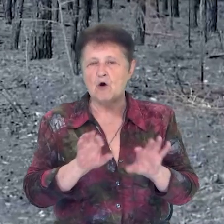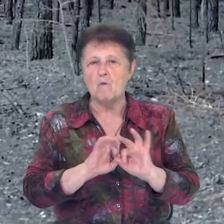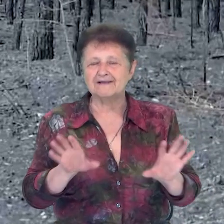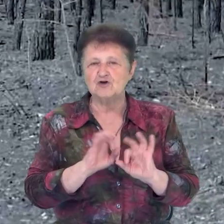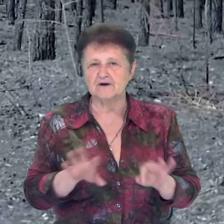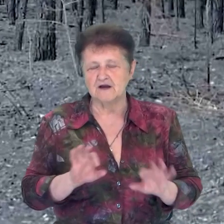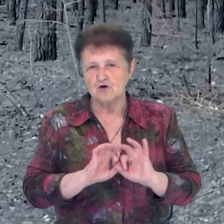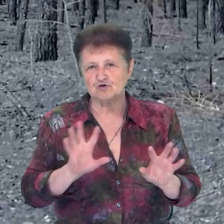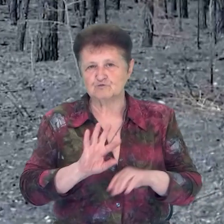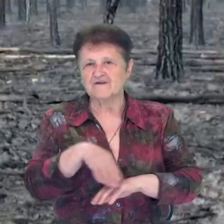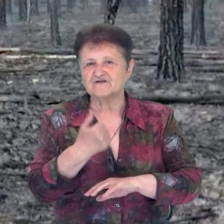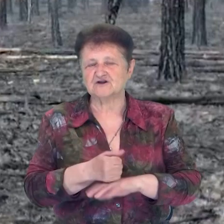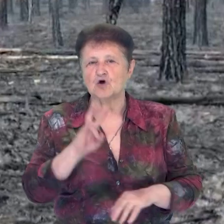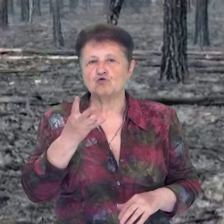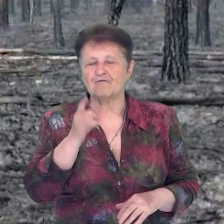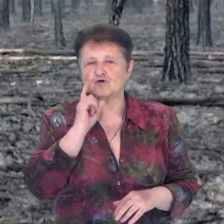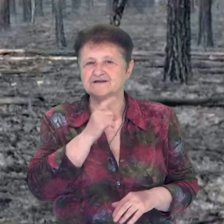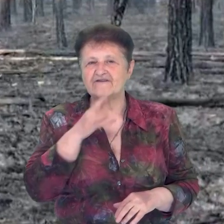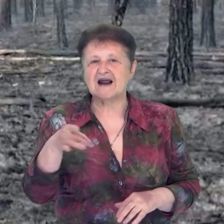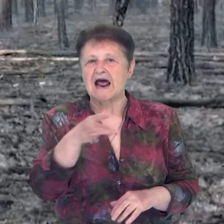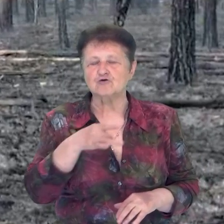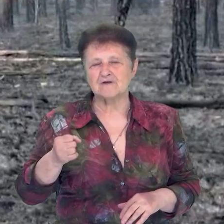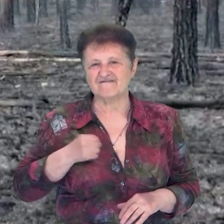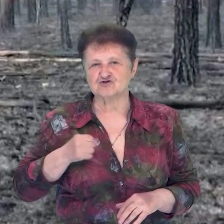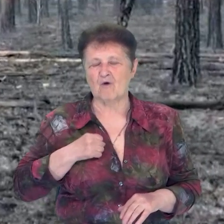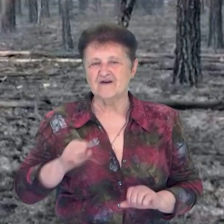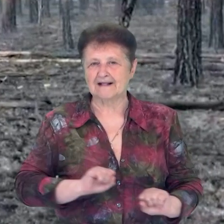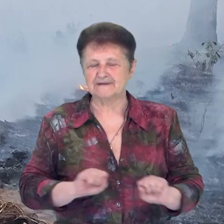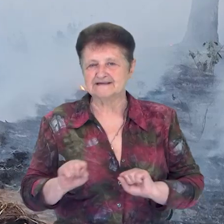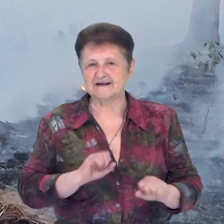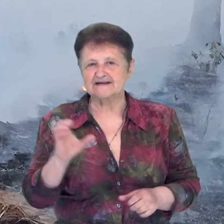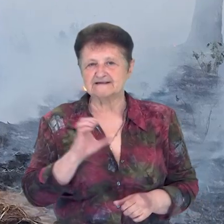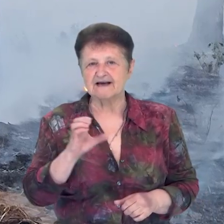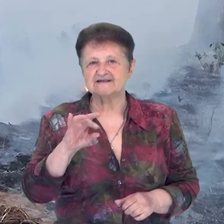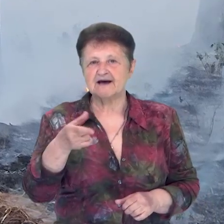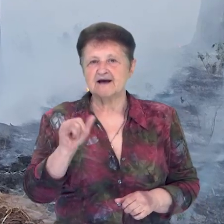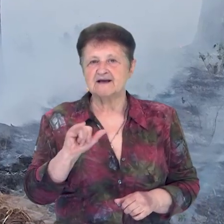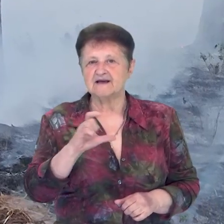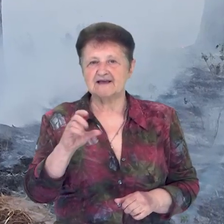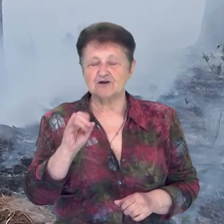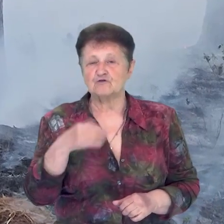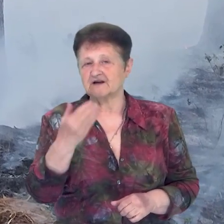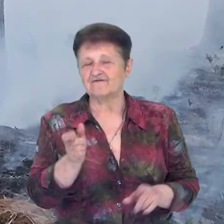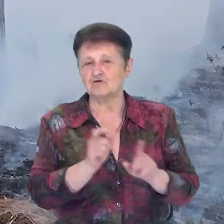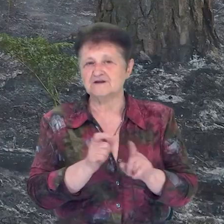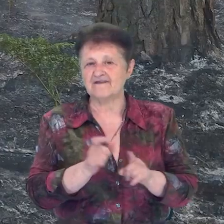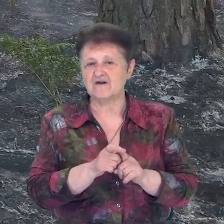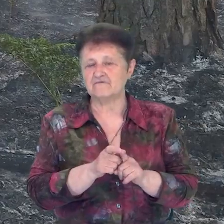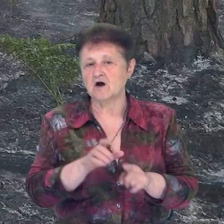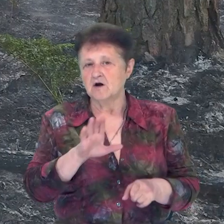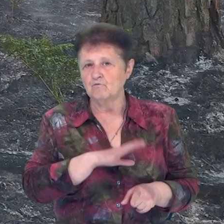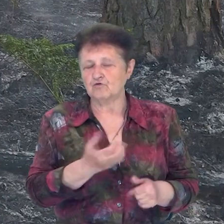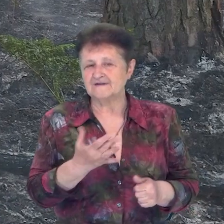Суспільному розповів начальник Новгород-Сіверської районної військової адміністрації Сергій Сергієнко. За його словами, було декілька